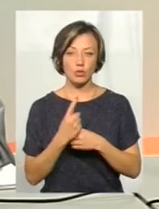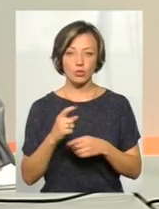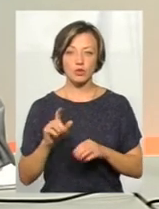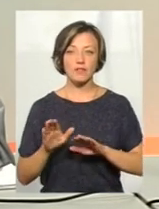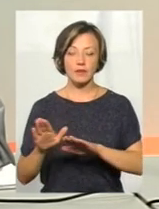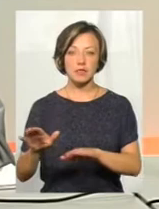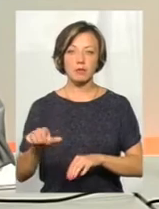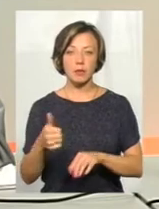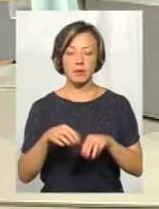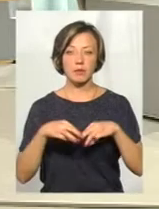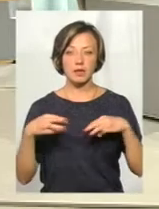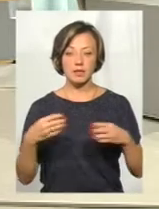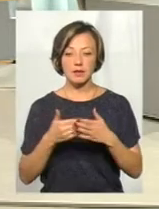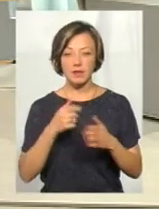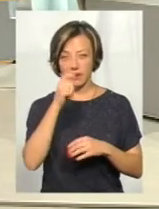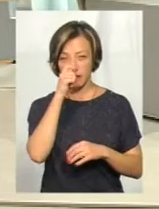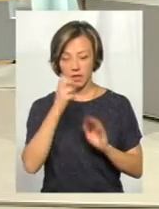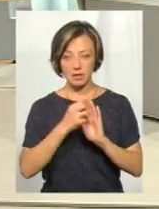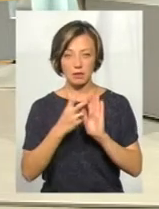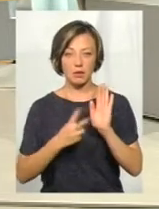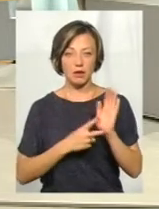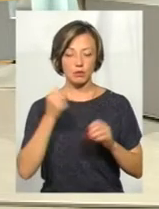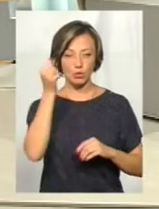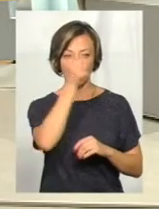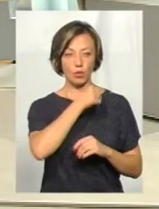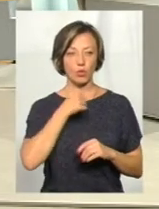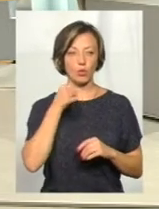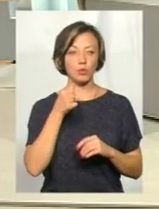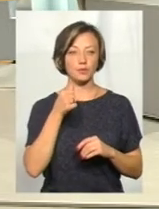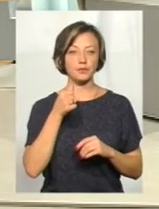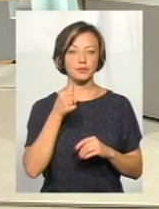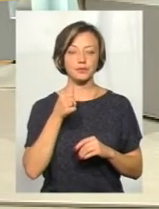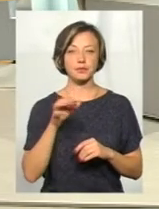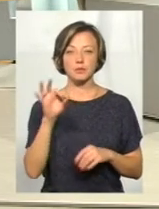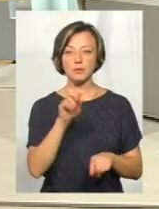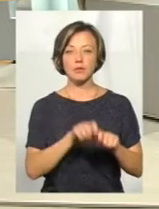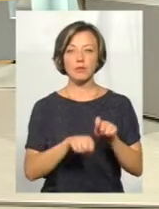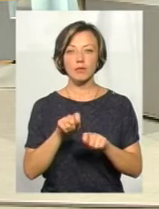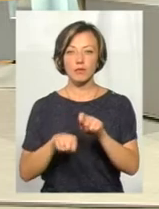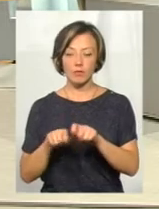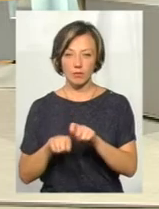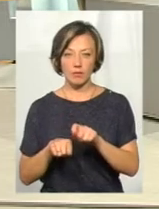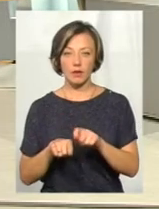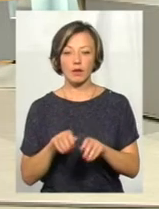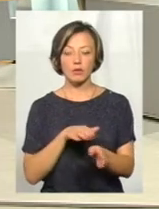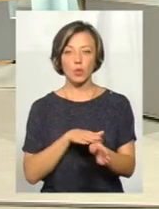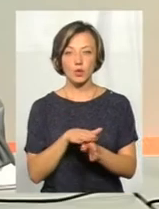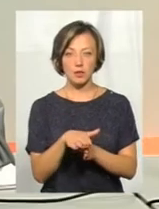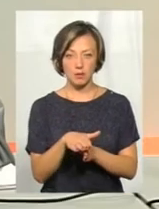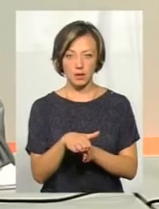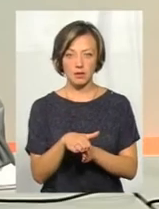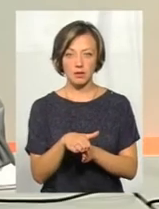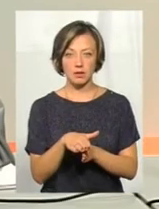-міністра від квітня 2017 року про моніторинг, дотримання